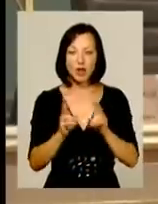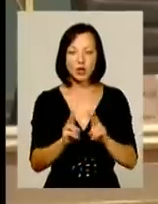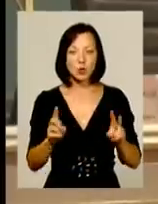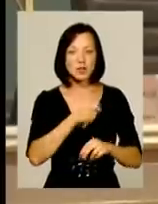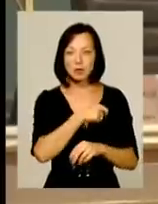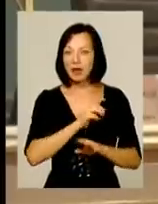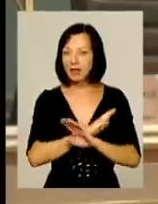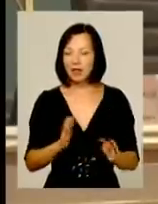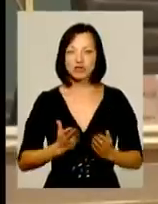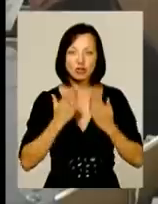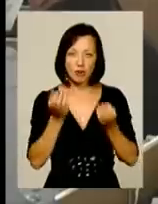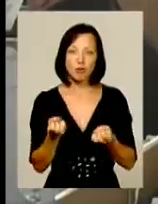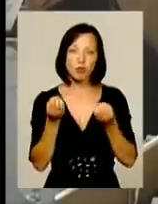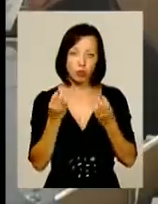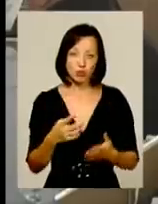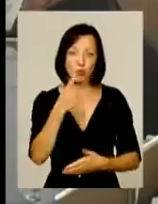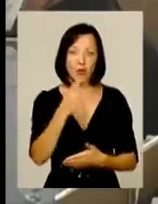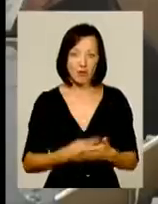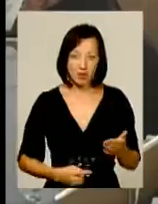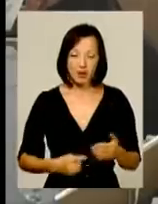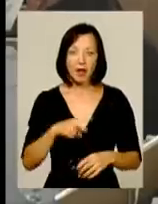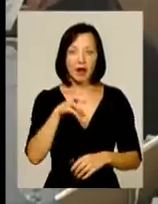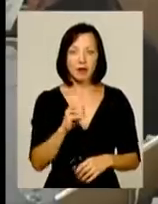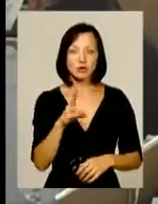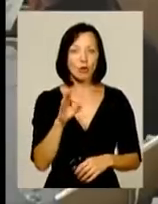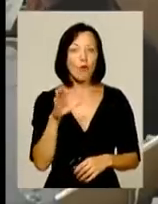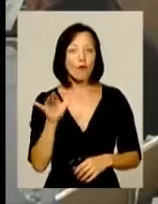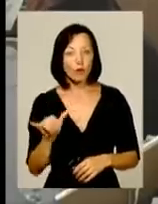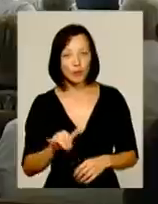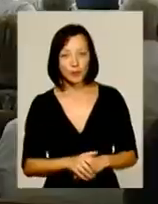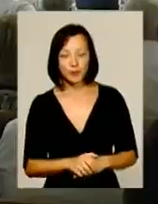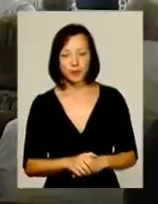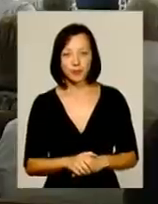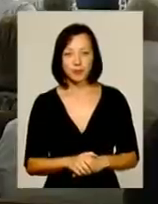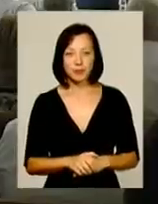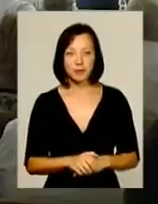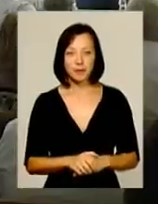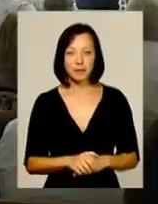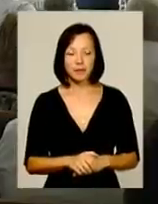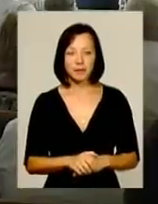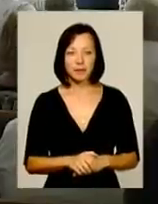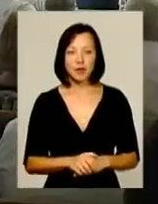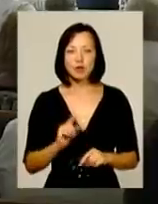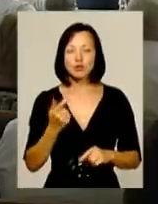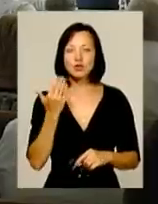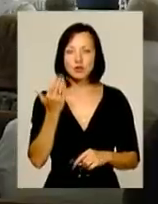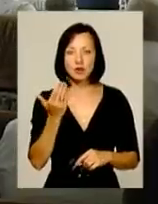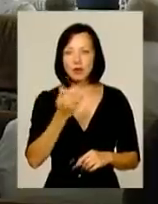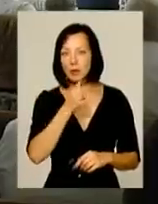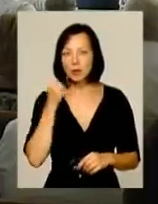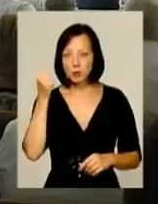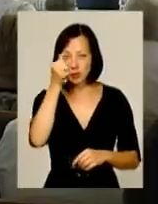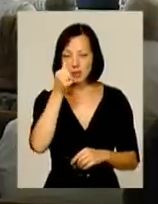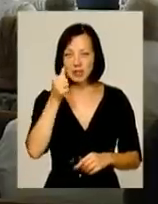депутатів не читав, просто повірили на слово авторитетному Валерію Ліскову. Усіх нас підставили. Тому що не були сесії.